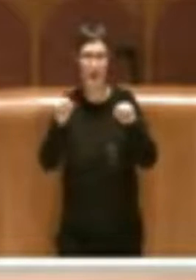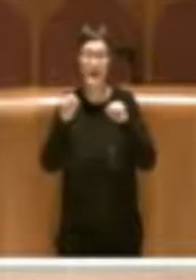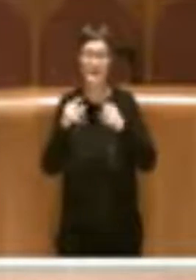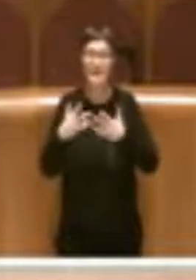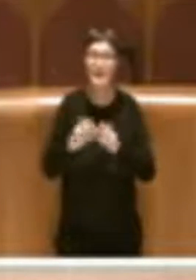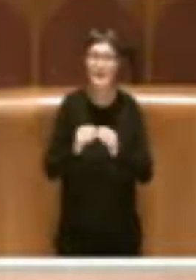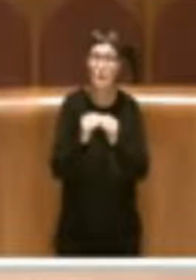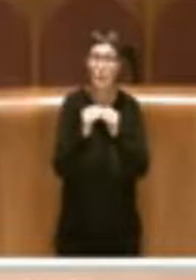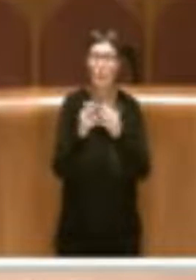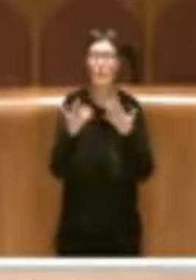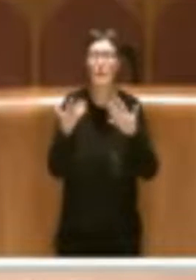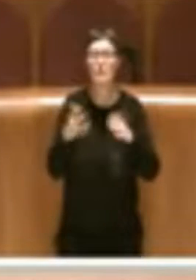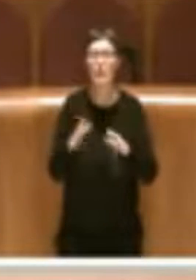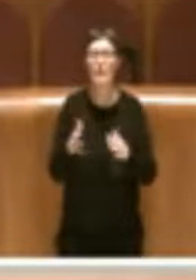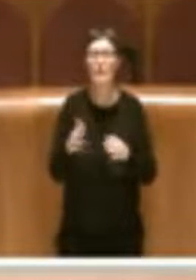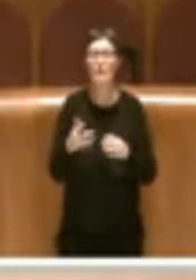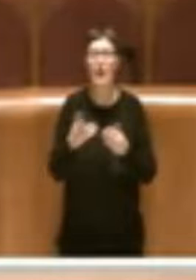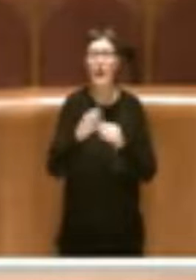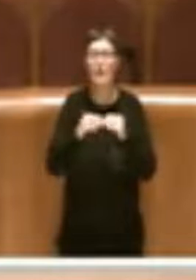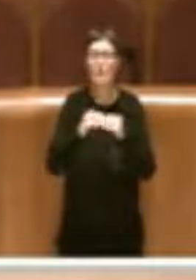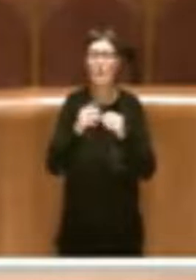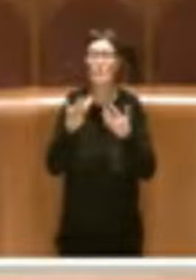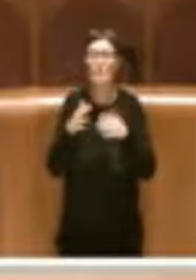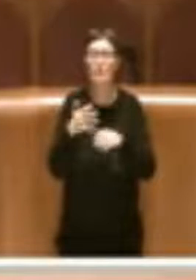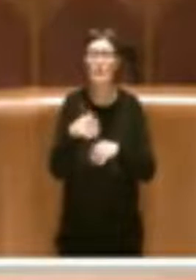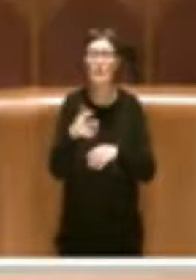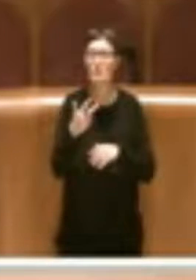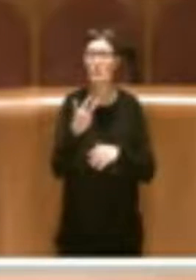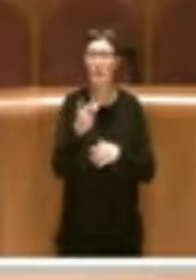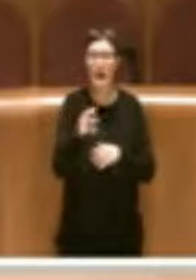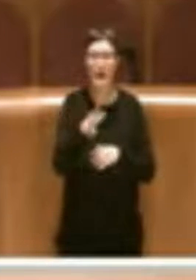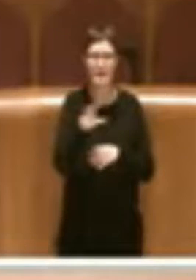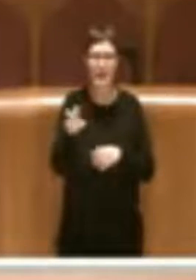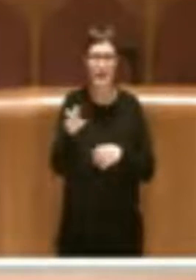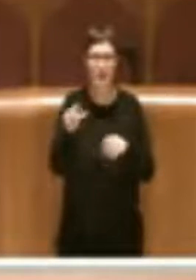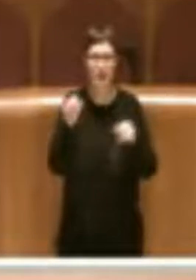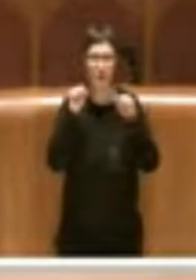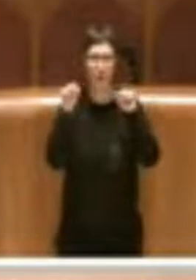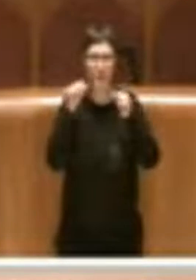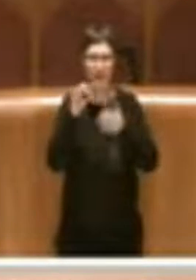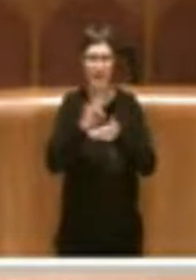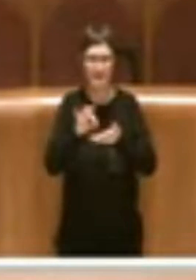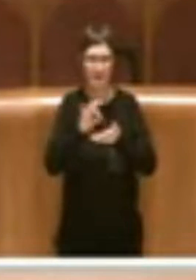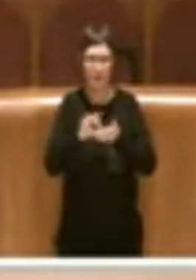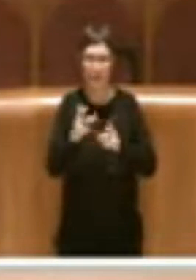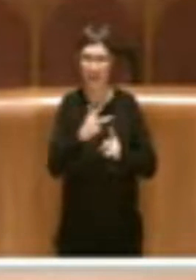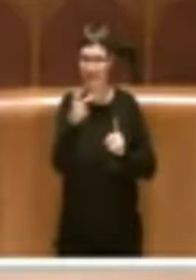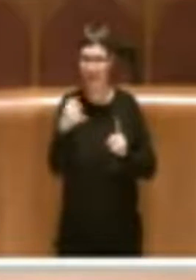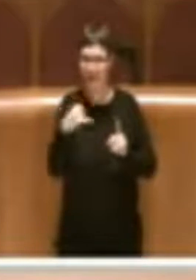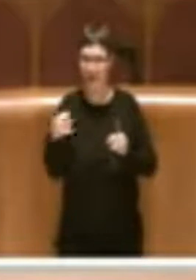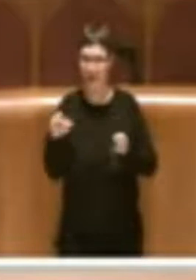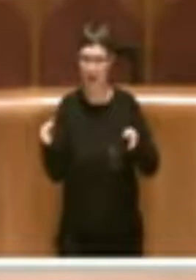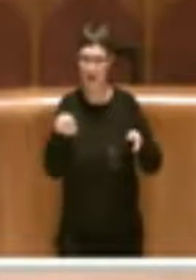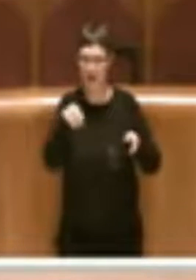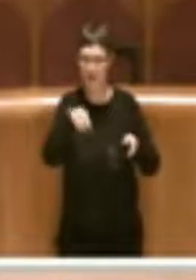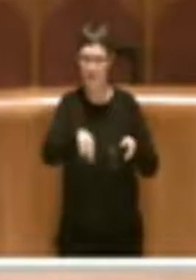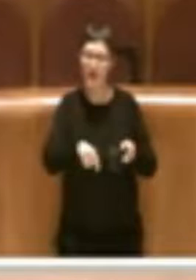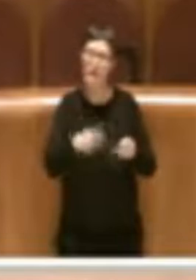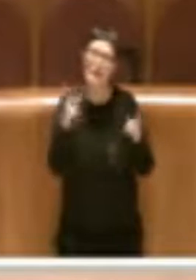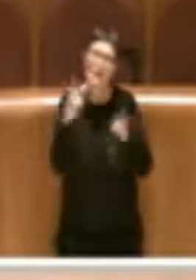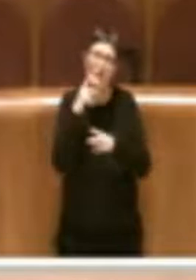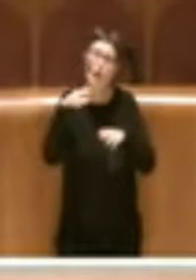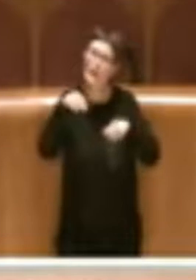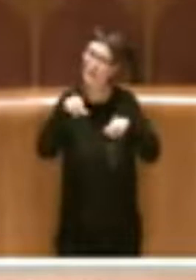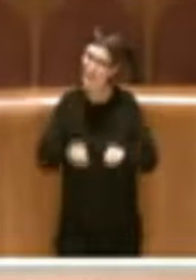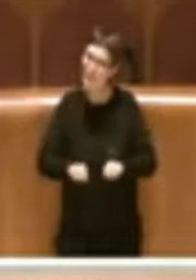tre anni e mezzo. Però inserire un impegno del genere nel regolamento fa